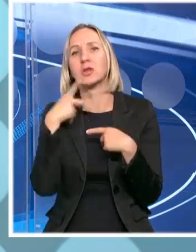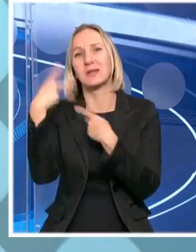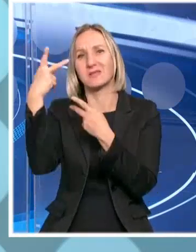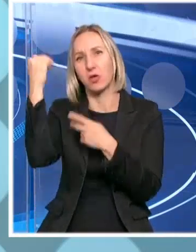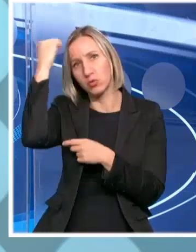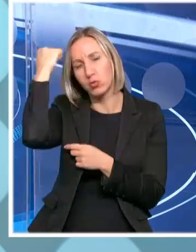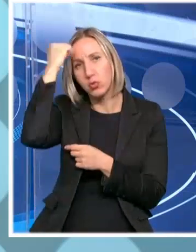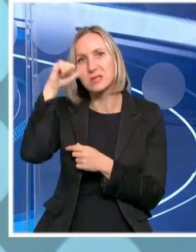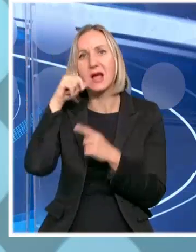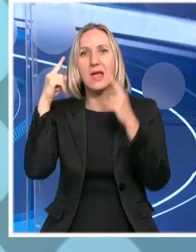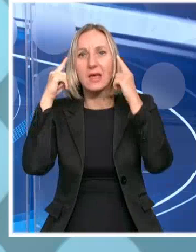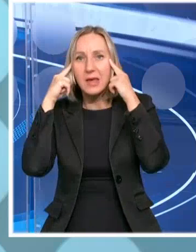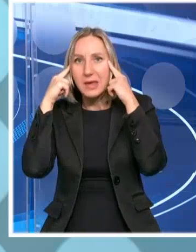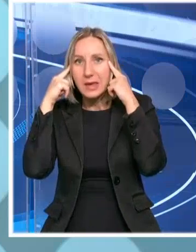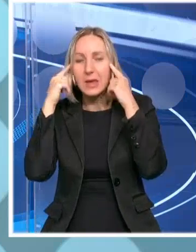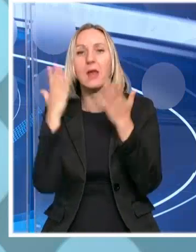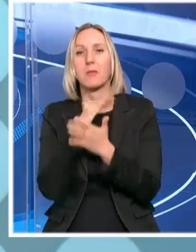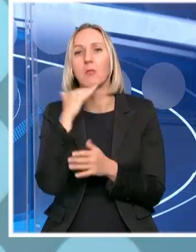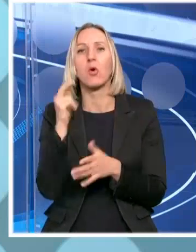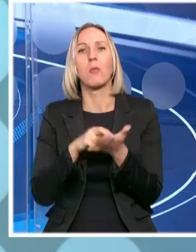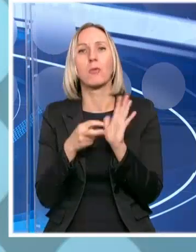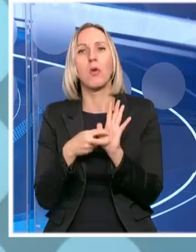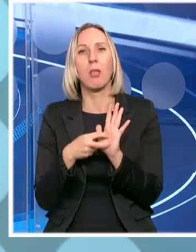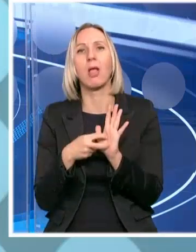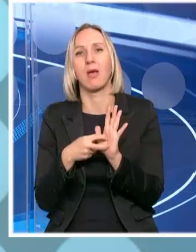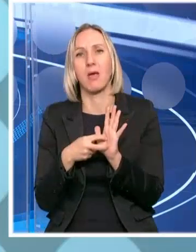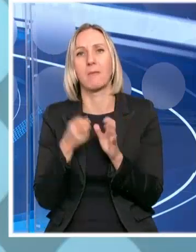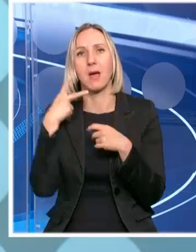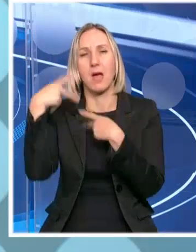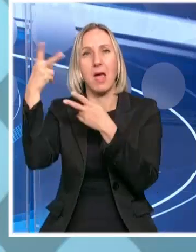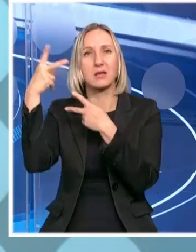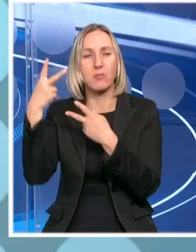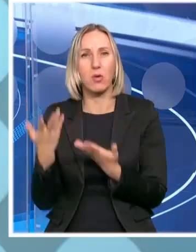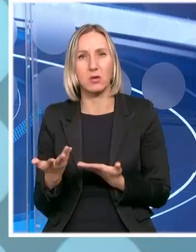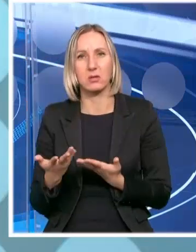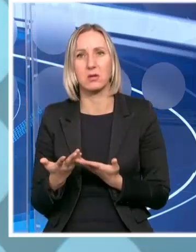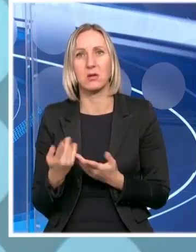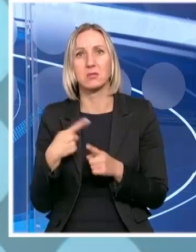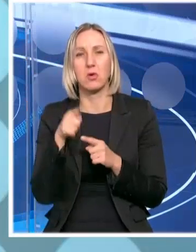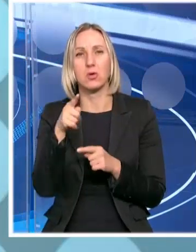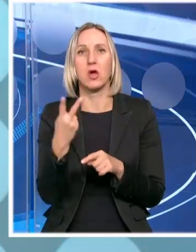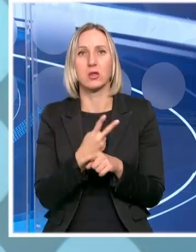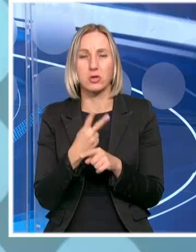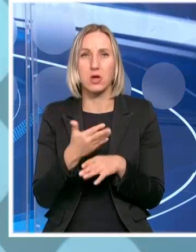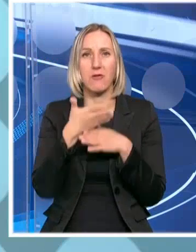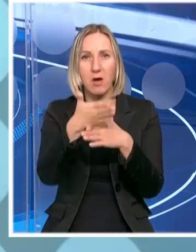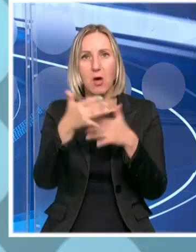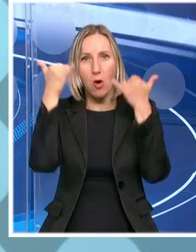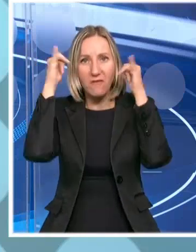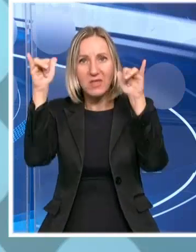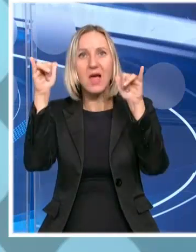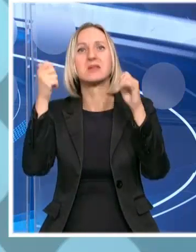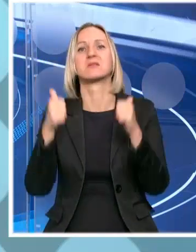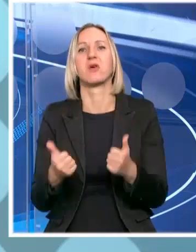Turska i Kina. Bilo je dosta problema prilikom eksporta. Zato je država intervenisala. Govedarstvo je